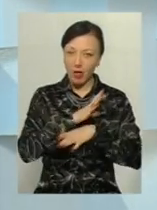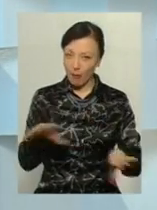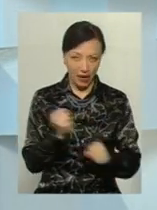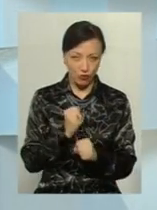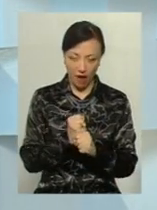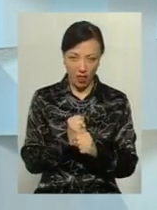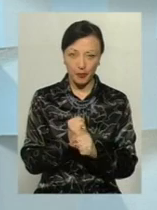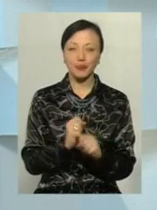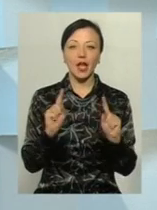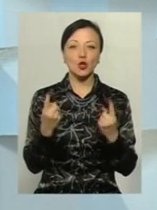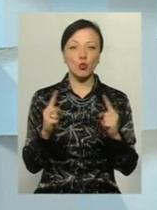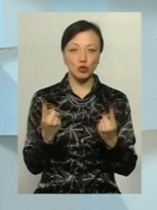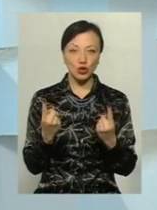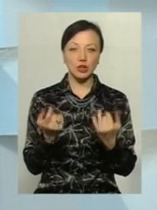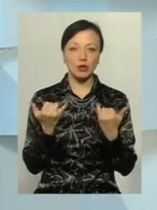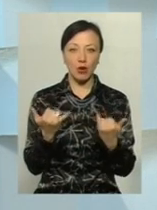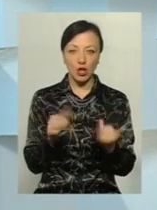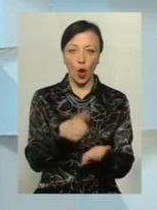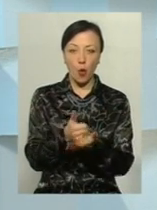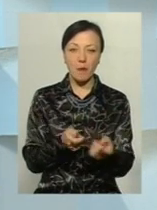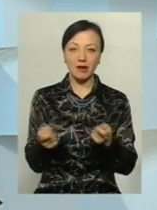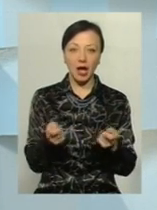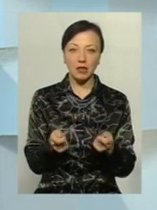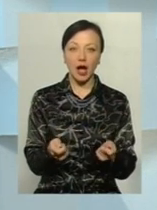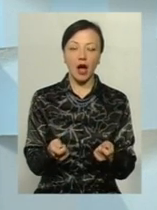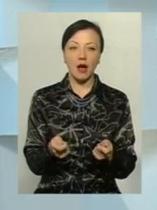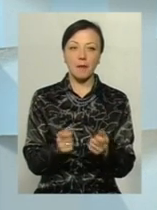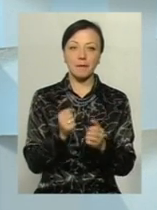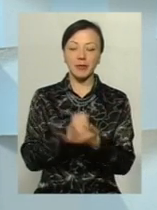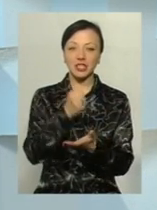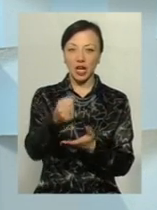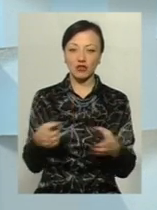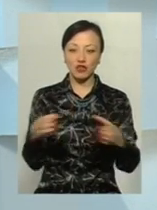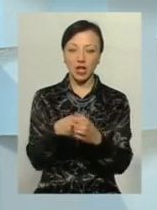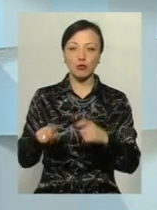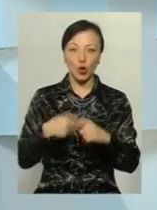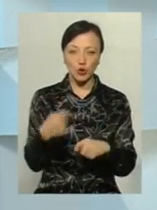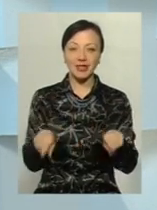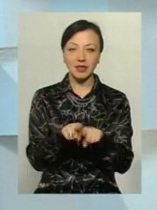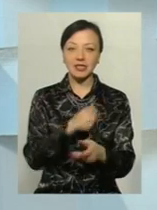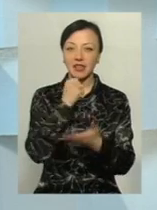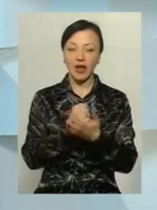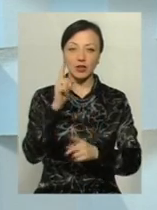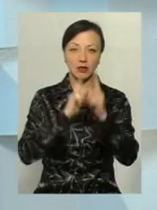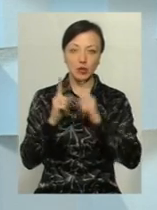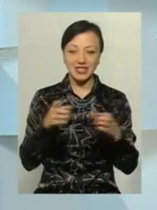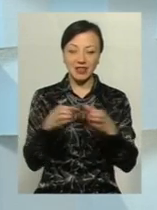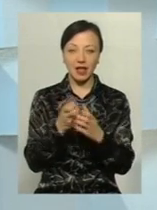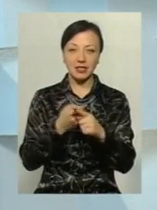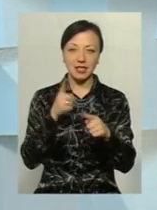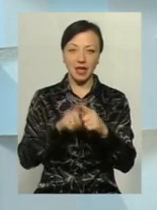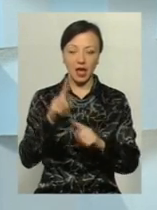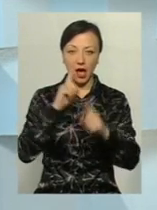не працювала, тому що сьогодні губернатор призначив склад з порушенням, так і не затверджили на зборах склад цієї